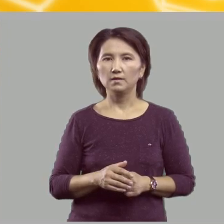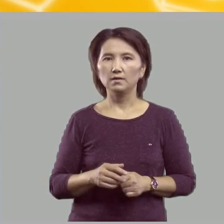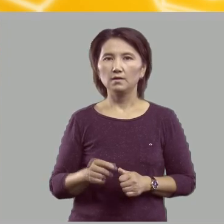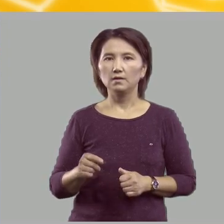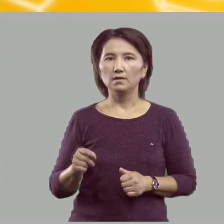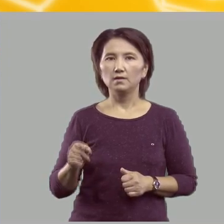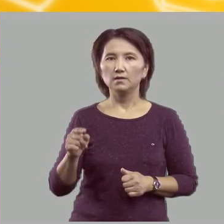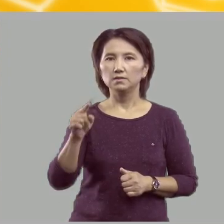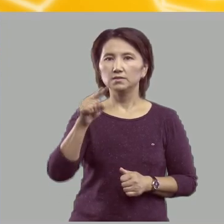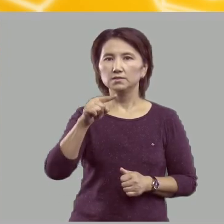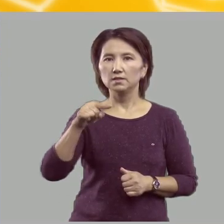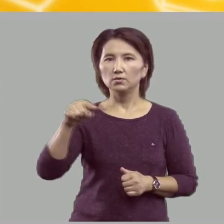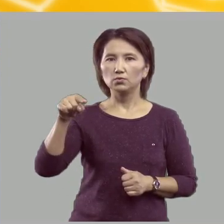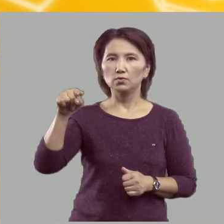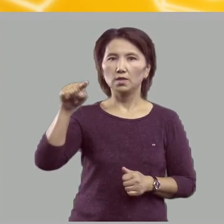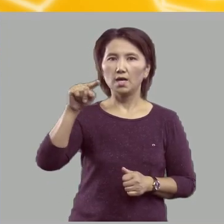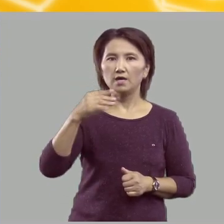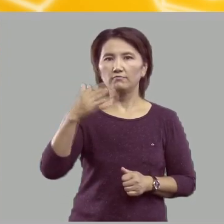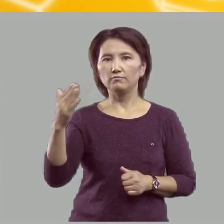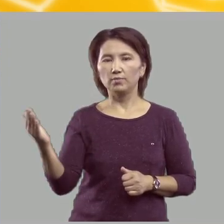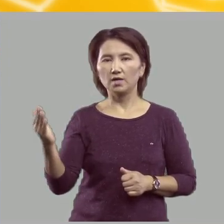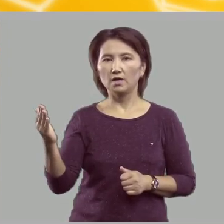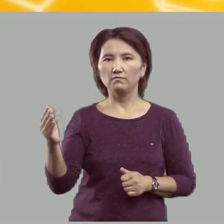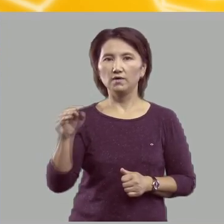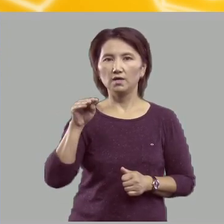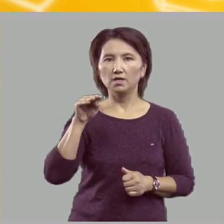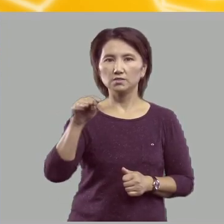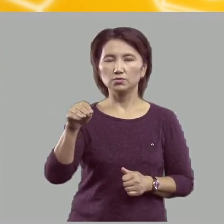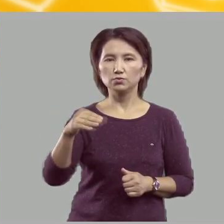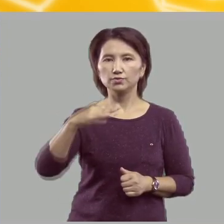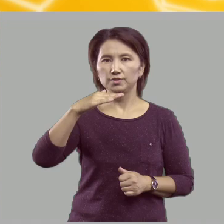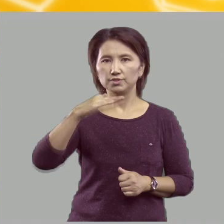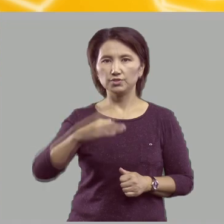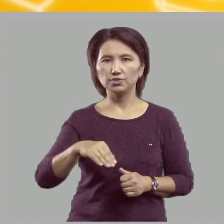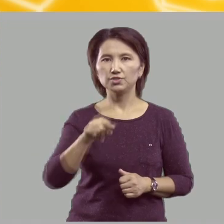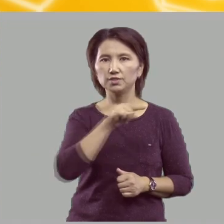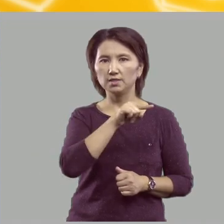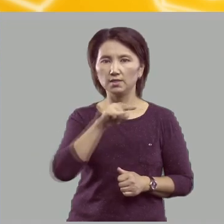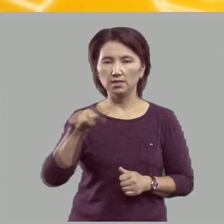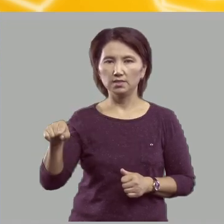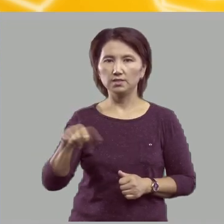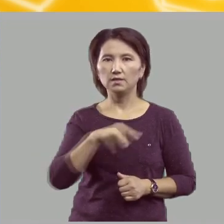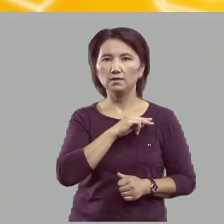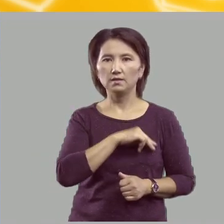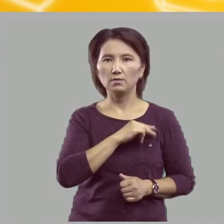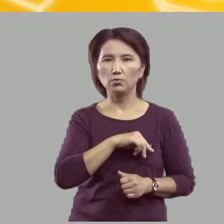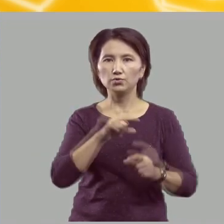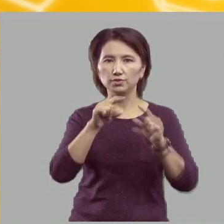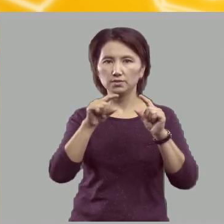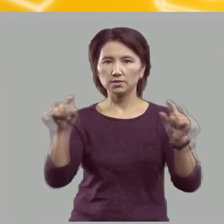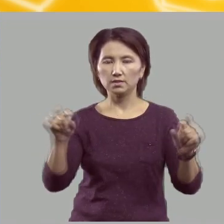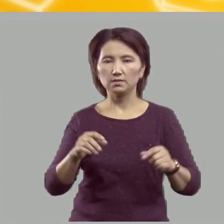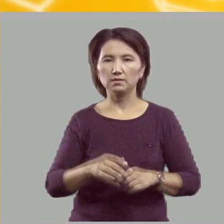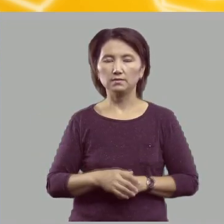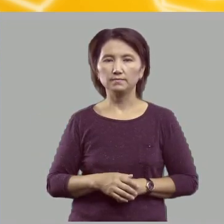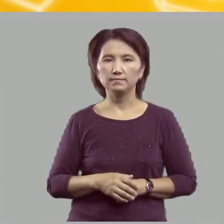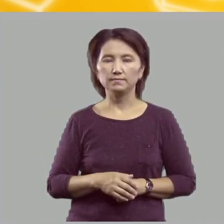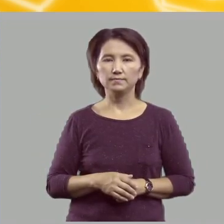Закругляем вправо, коснувшись нижней линии рабочей строки.